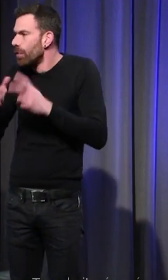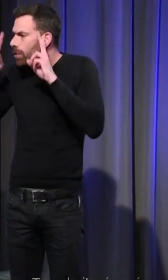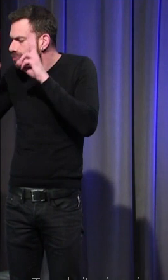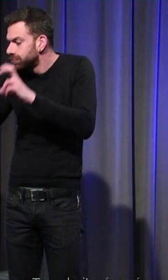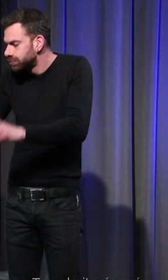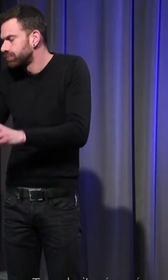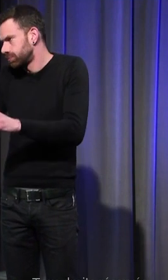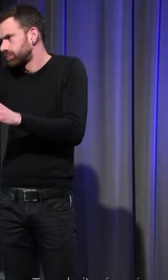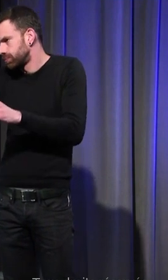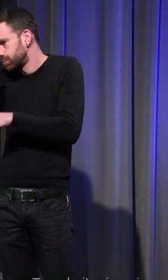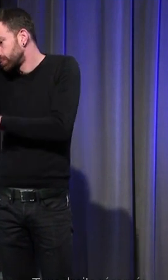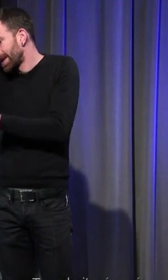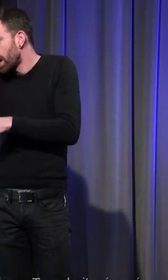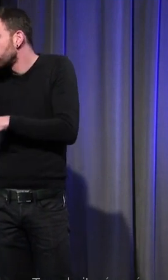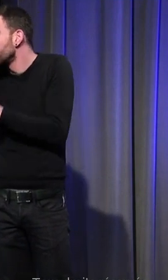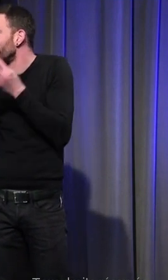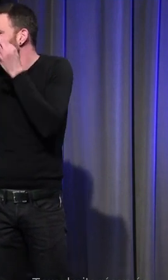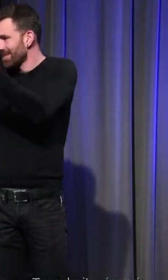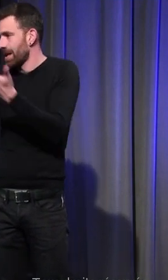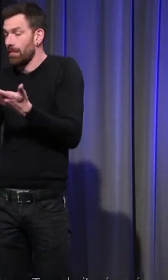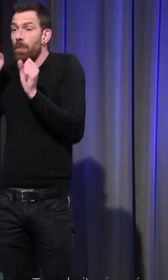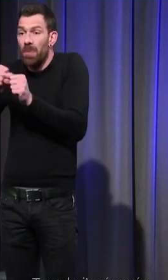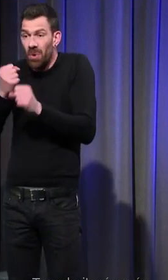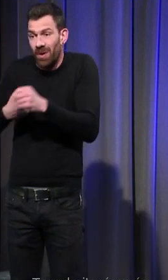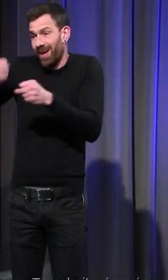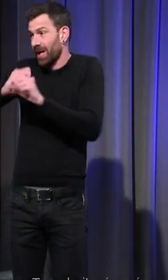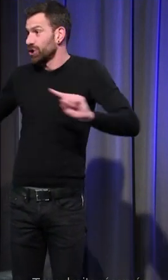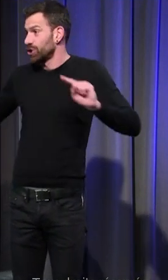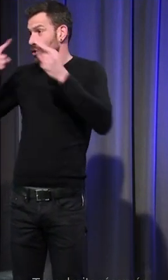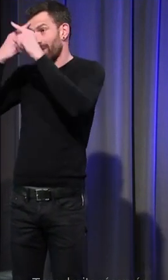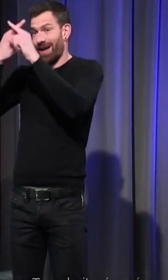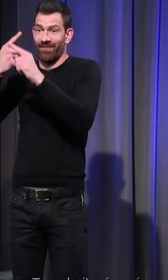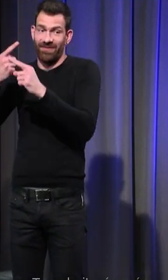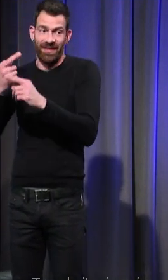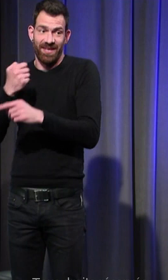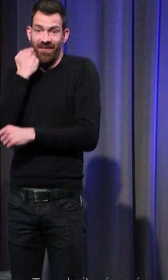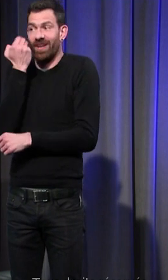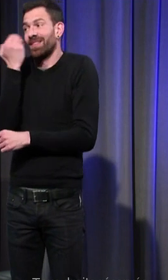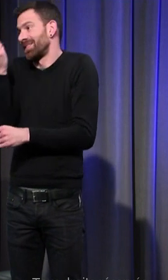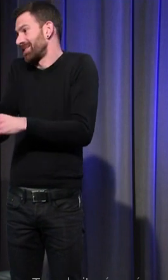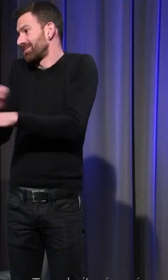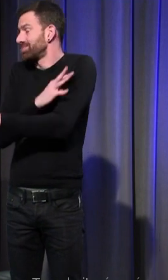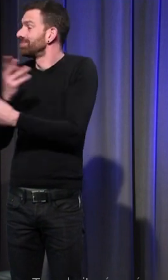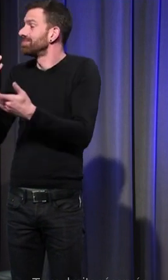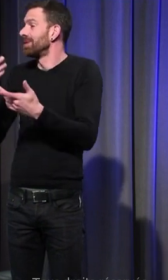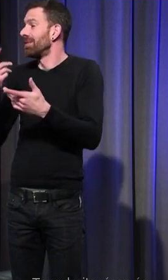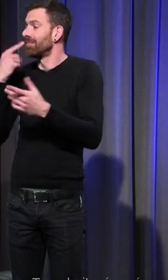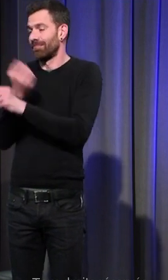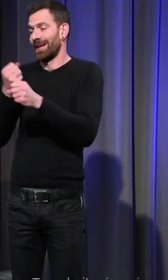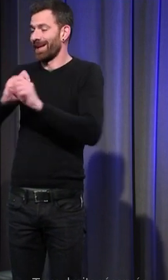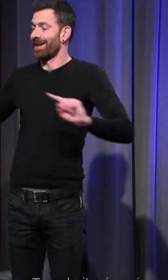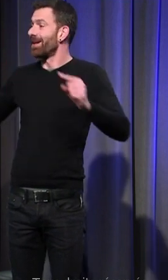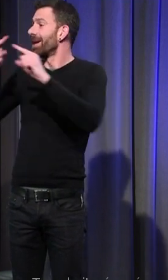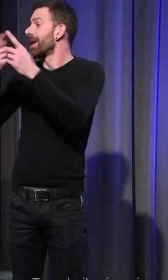ou est-ce qu'on va aller vers une géographie affective avec une espèce de carte vous savez comment on fait pour les